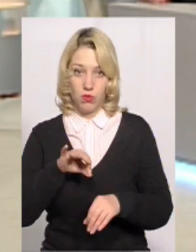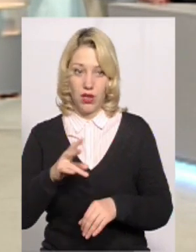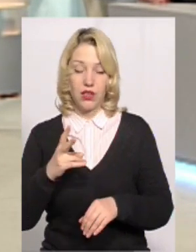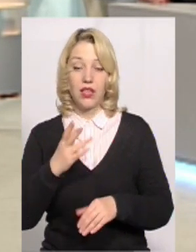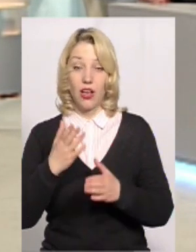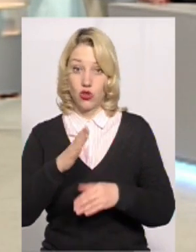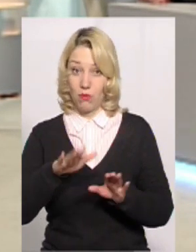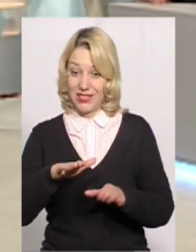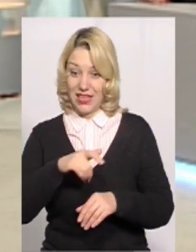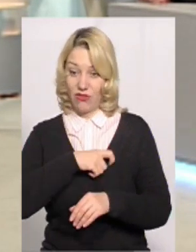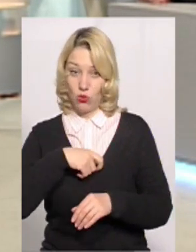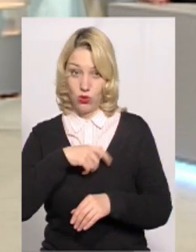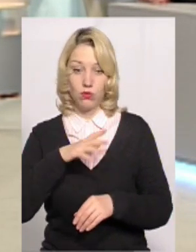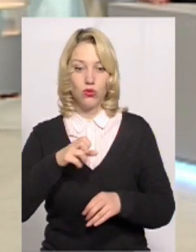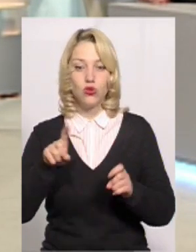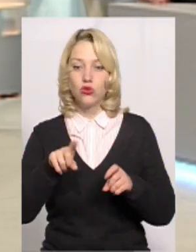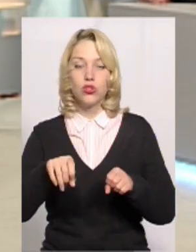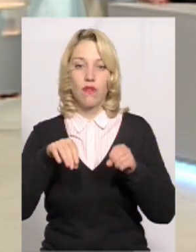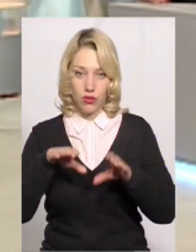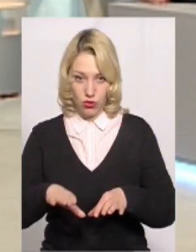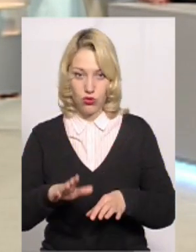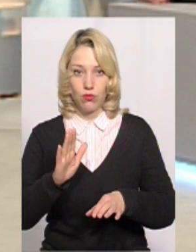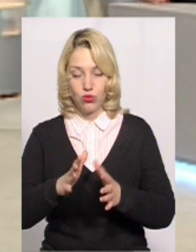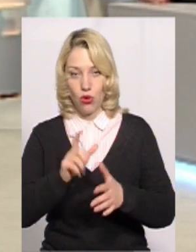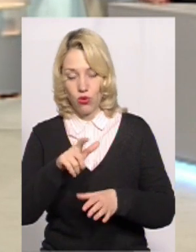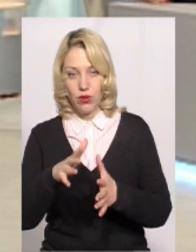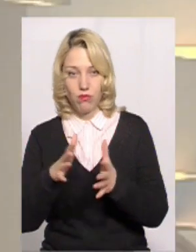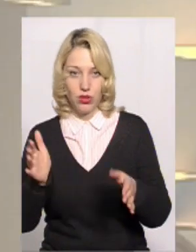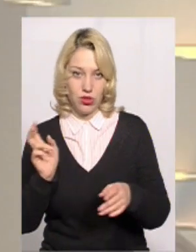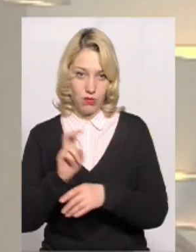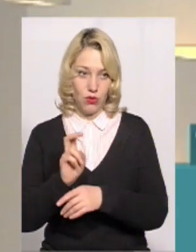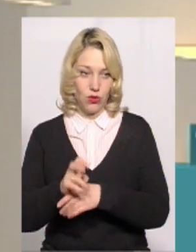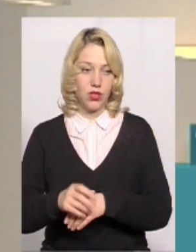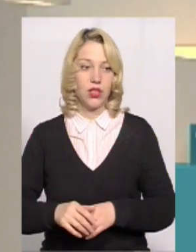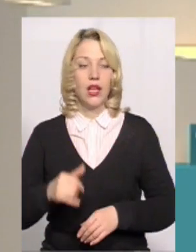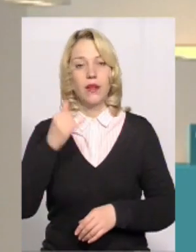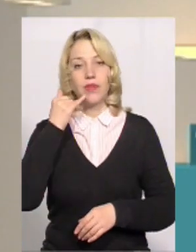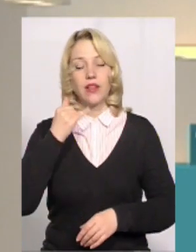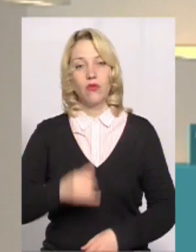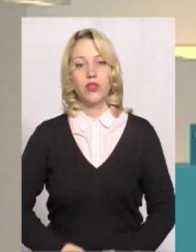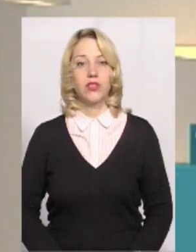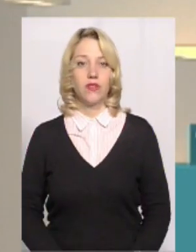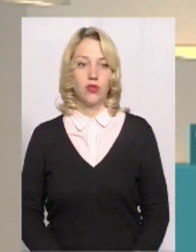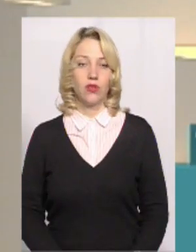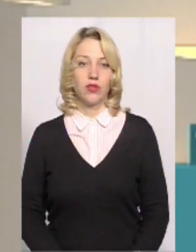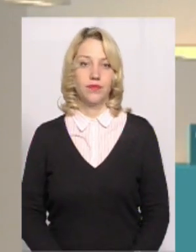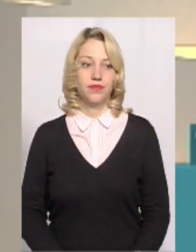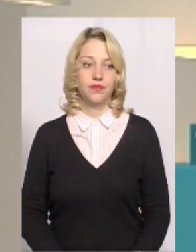вирішувати, то я думаю, що буде в іншу сторону сходиться чашок. Так, і маємо телефонний дзвінок. Добрий вечір, слухаємо вас.